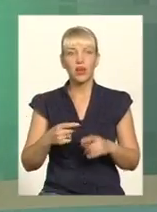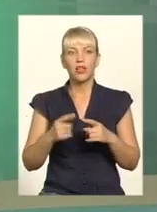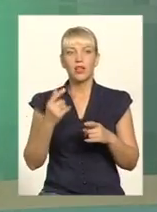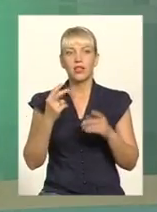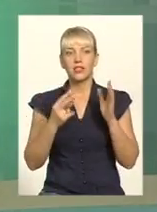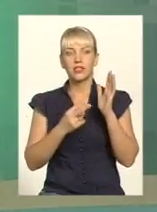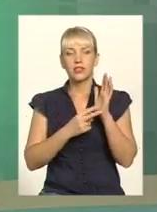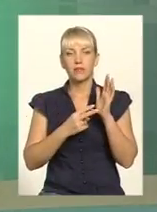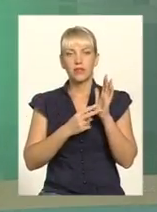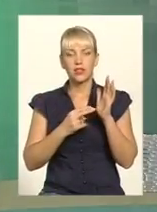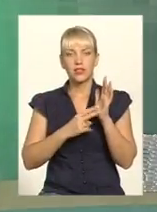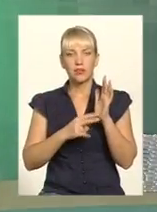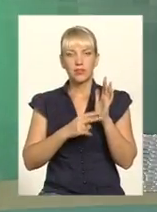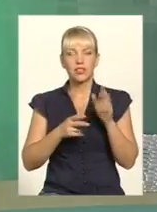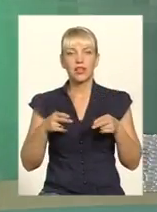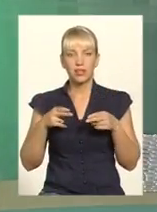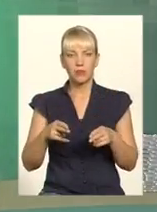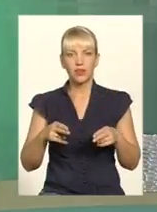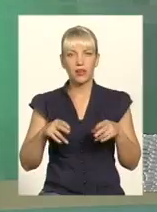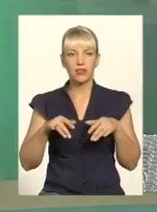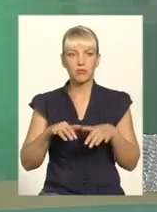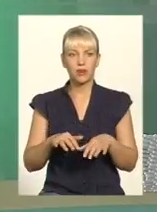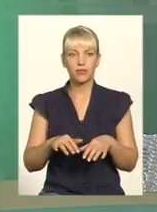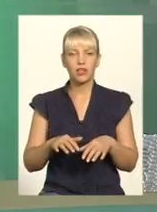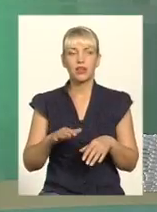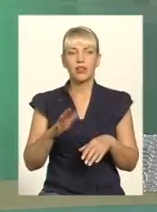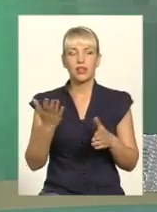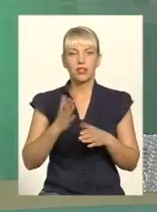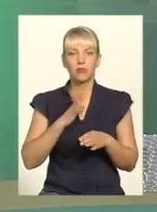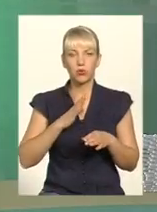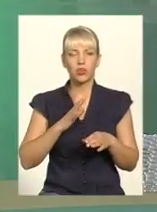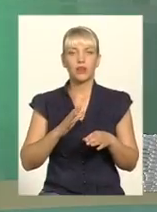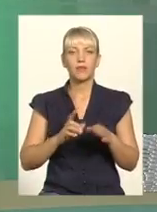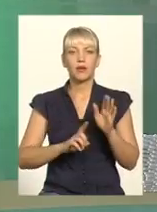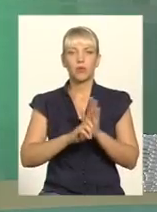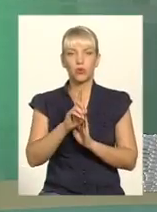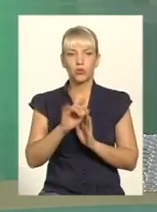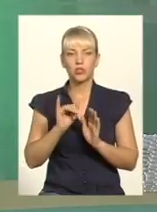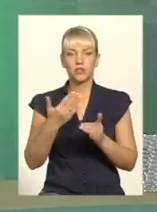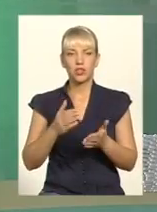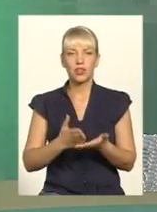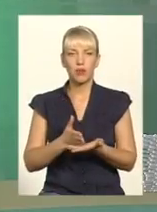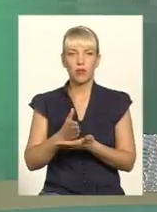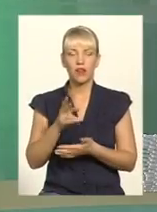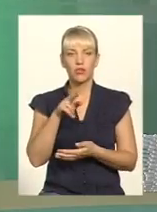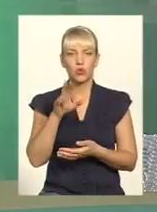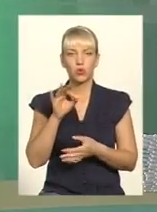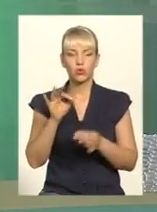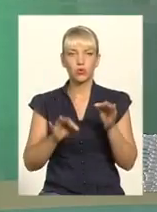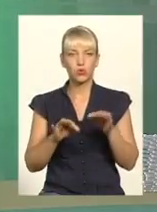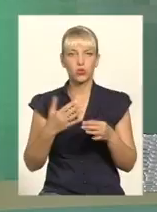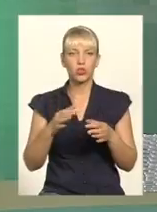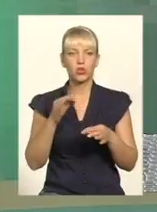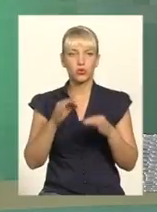% кримінальних справ, які були порушені, які були порушені і розслідувалися, вже направлені до суду і судами винесені